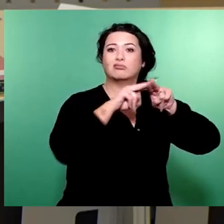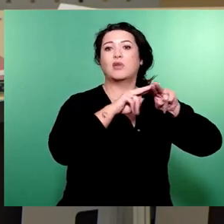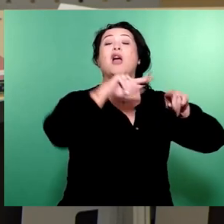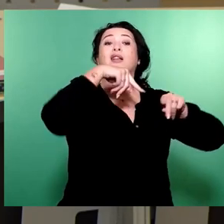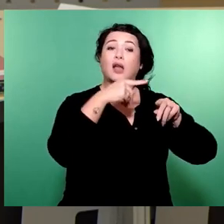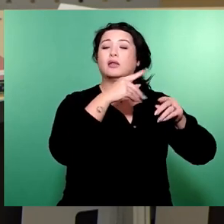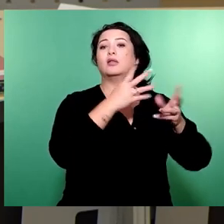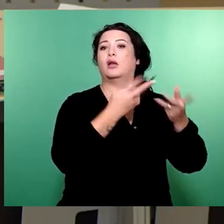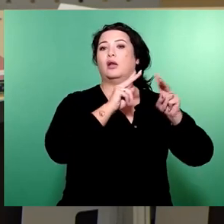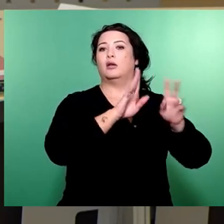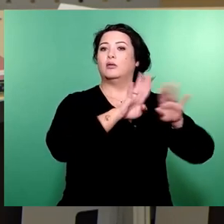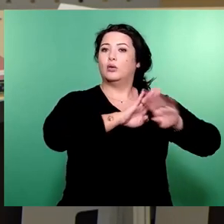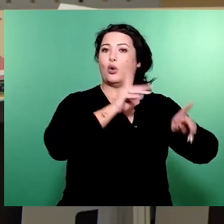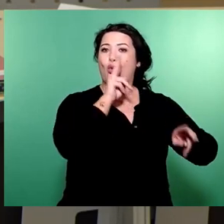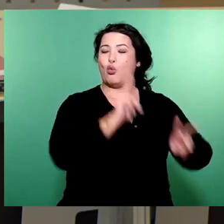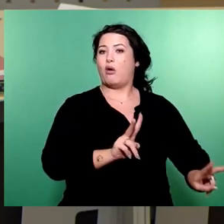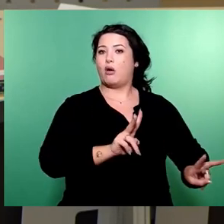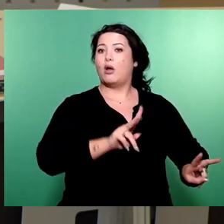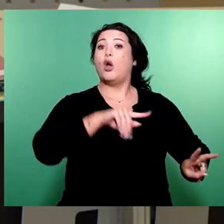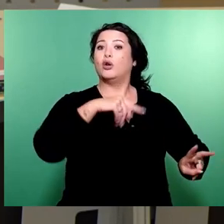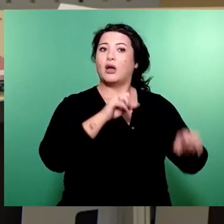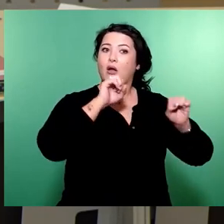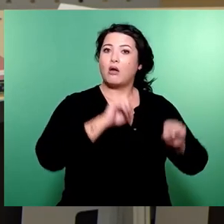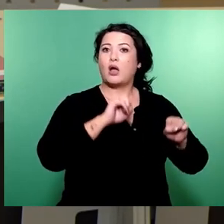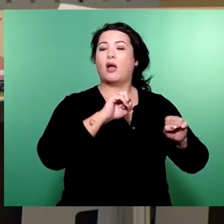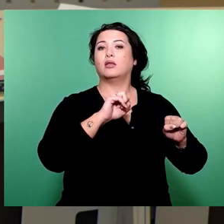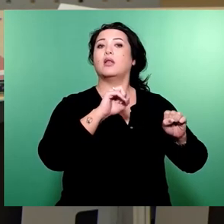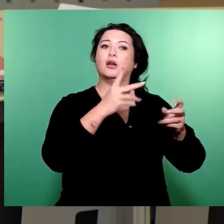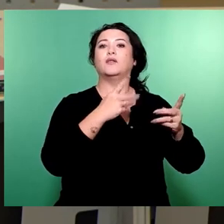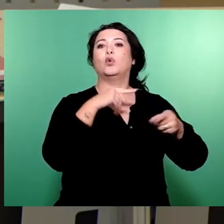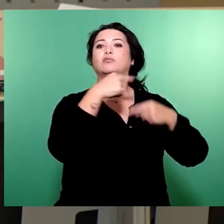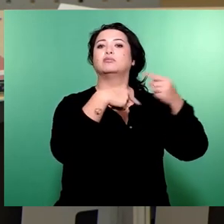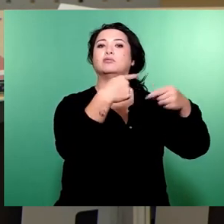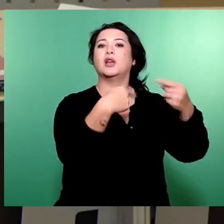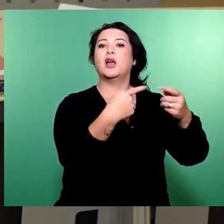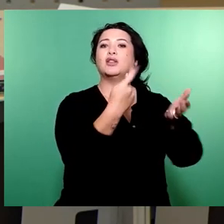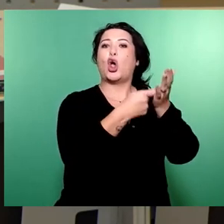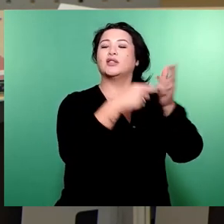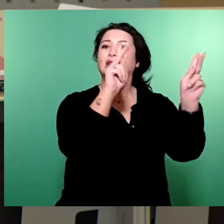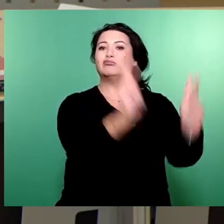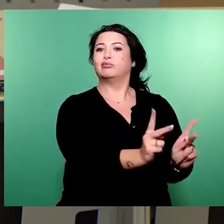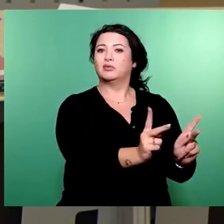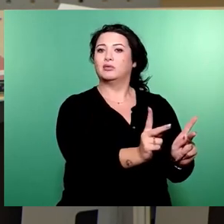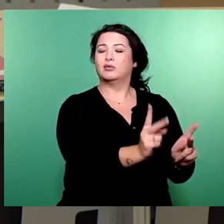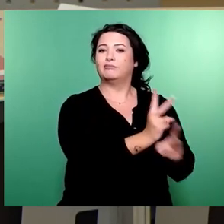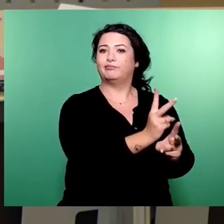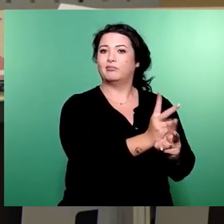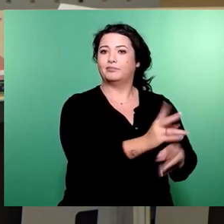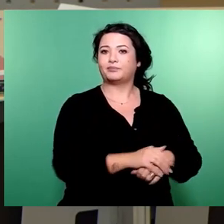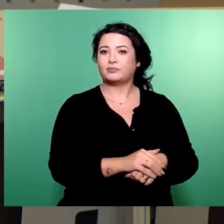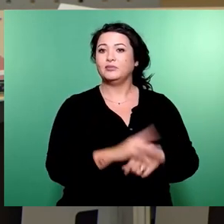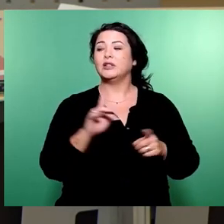-Anlage ausschreiben, um ihre Energiekosten dauerhaft zu senken. Mitte rechts stellt lieber 180.000 Euro für